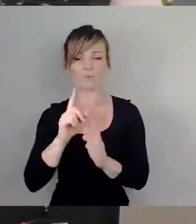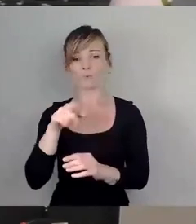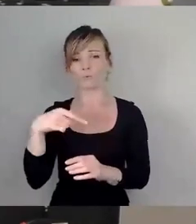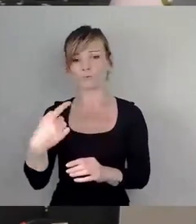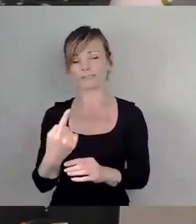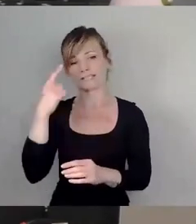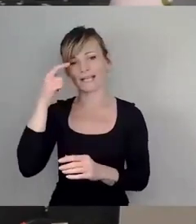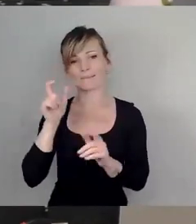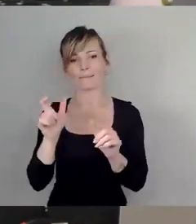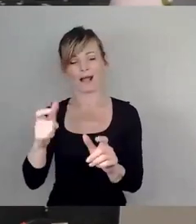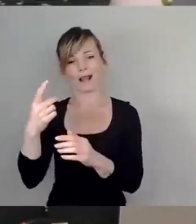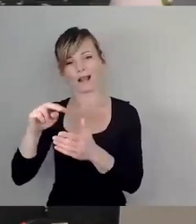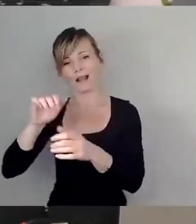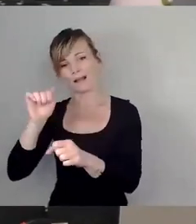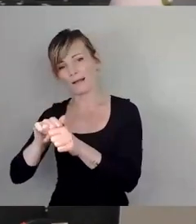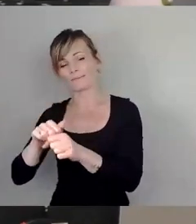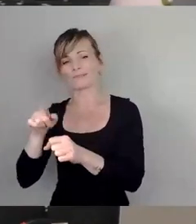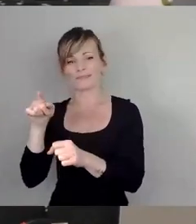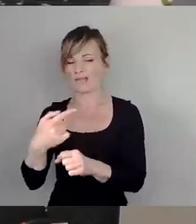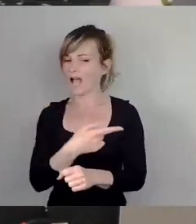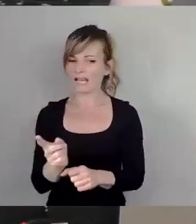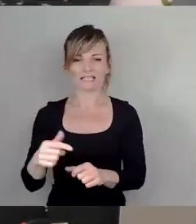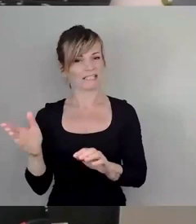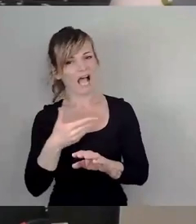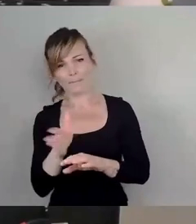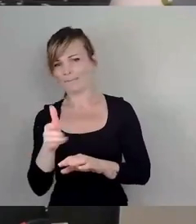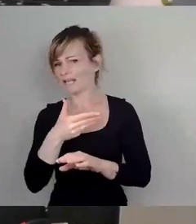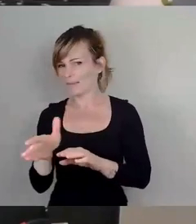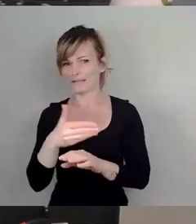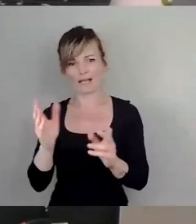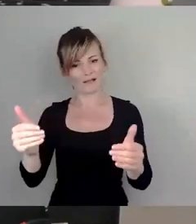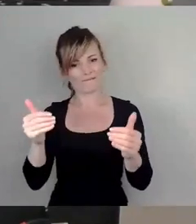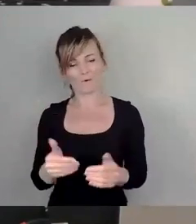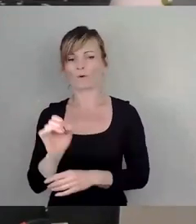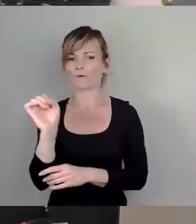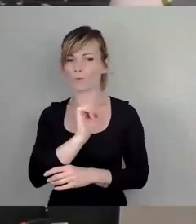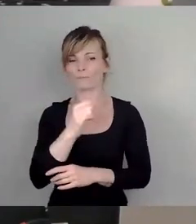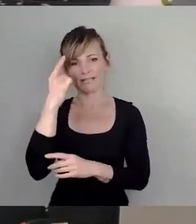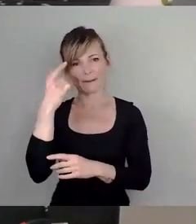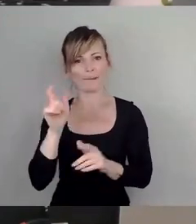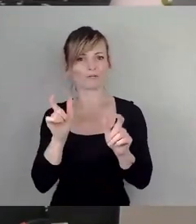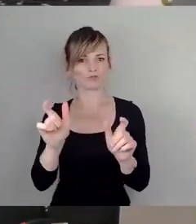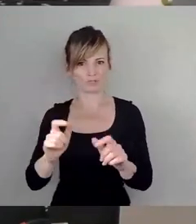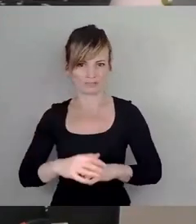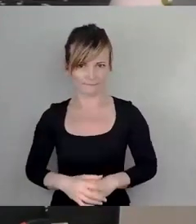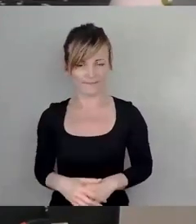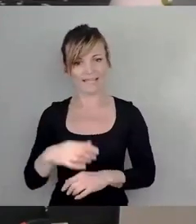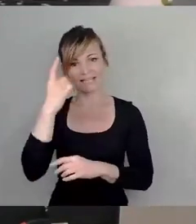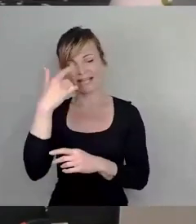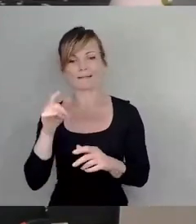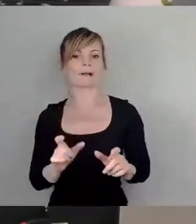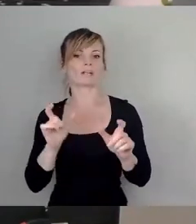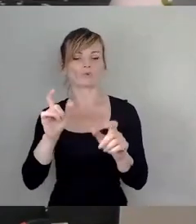Veränderung vor dem Platz abgelehnt. Stichwort Denkmalschutz. Nun ist der Denkmalschutz kein Selbstzweck, wie schon